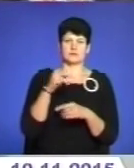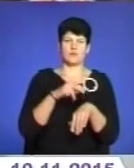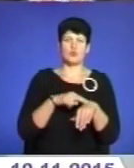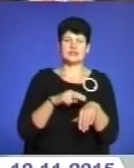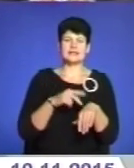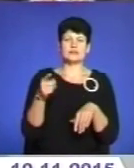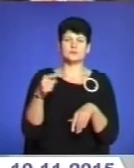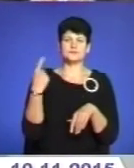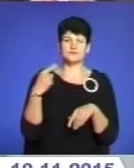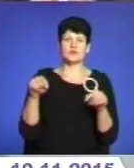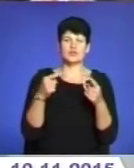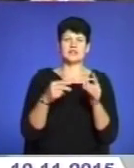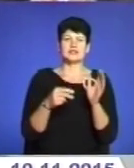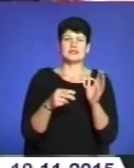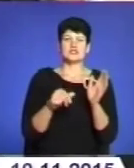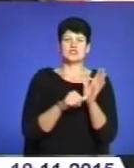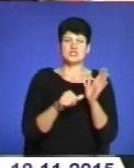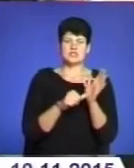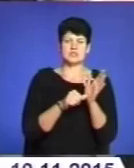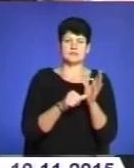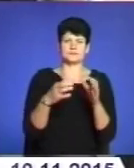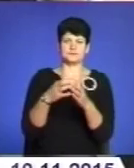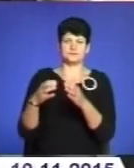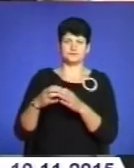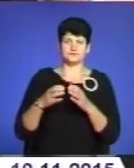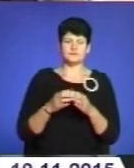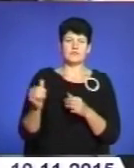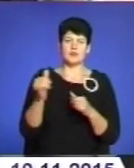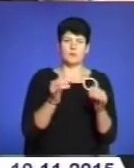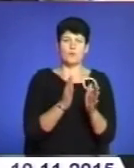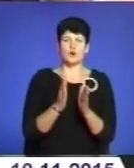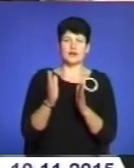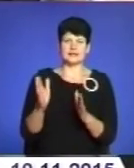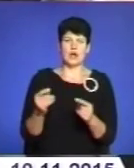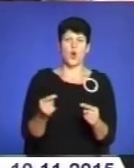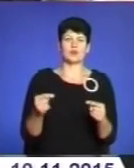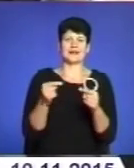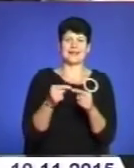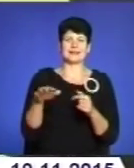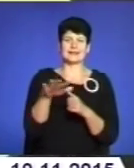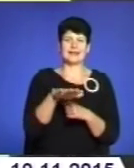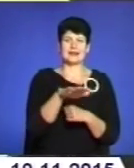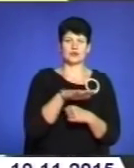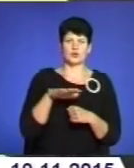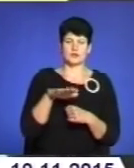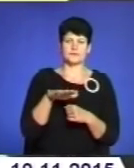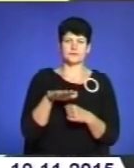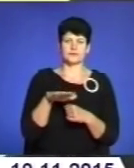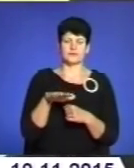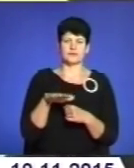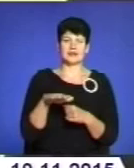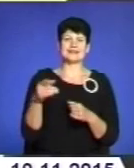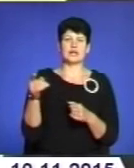Тернопільщині створили 6 кущових підрозділів, які забезпечуватимуть правопорядок на конкретних територіях. Кущі – це